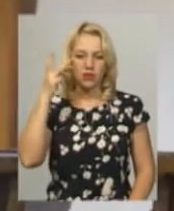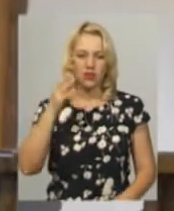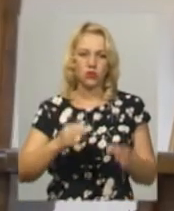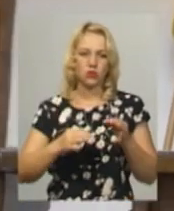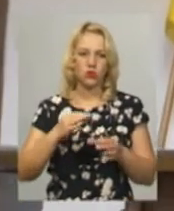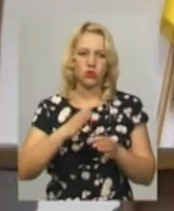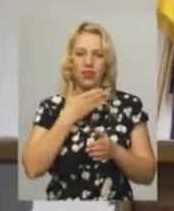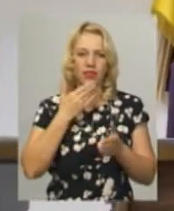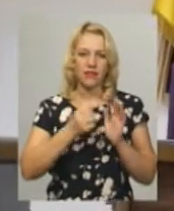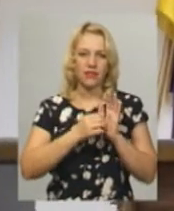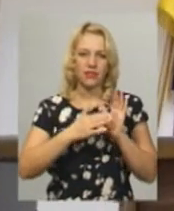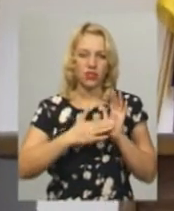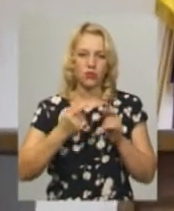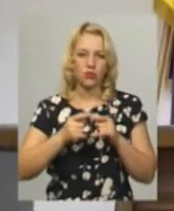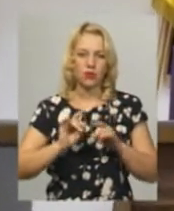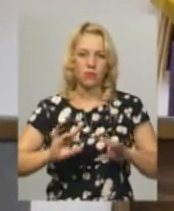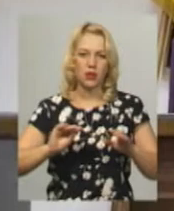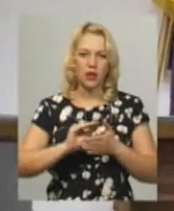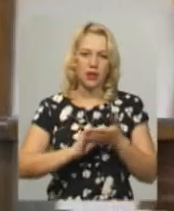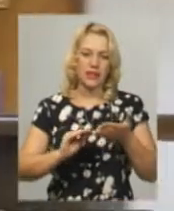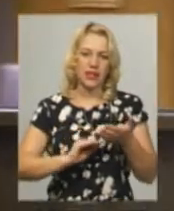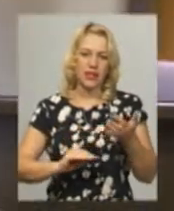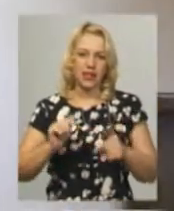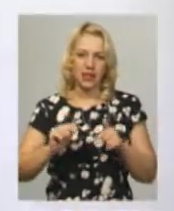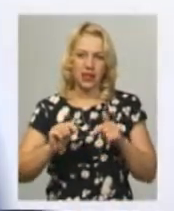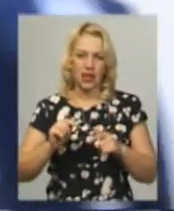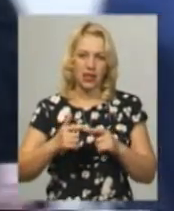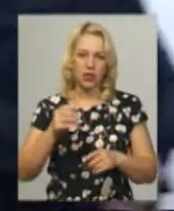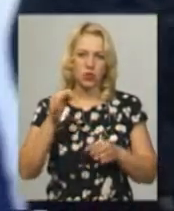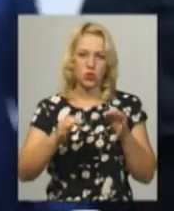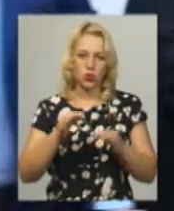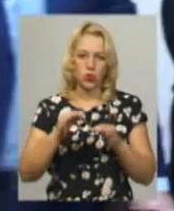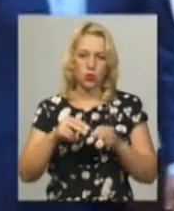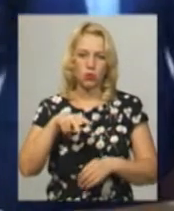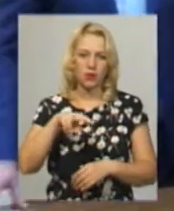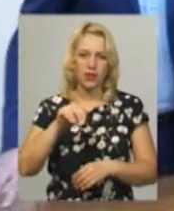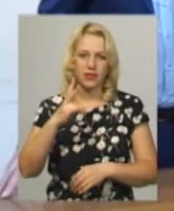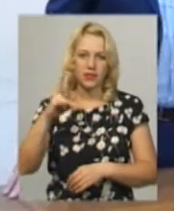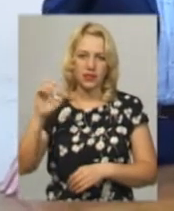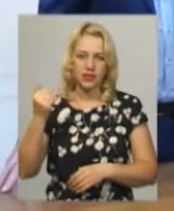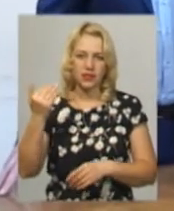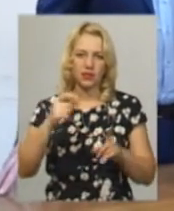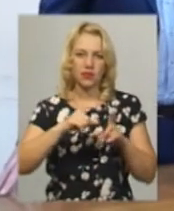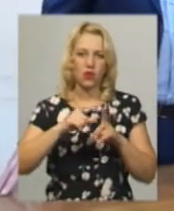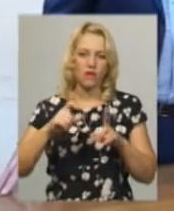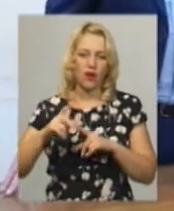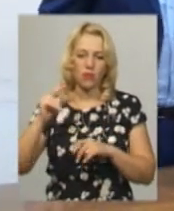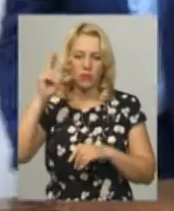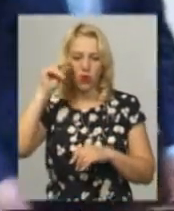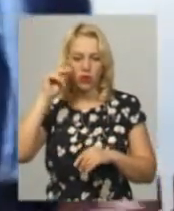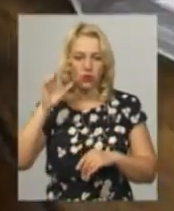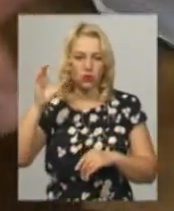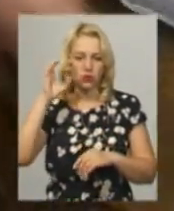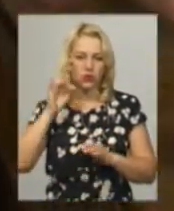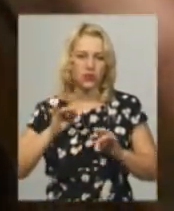суді не визначено. Про це повідомила прессекретар Хмельницького міськрайонного суду Алла Плінська. За її словами, про дату слухання справи